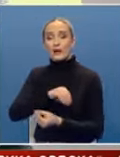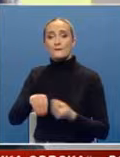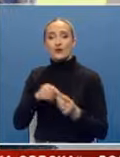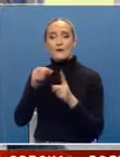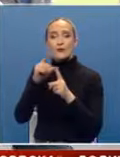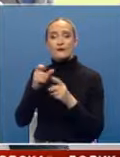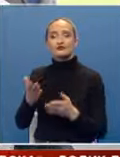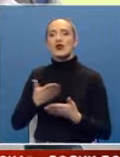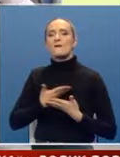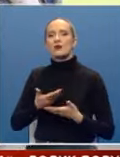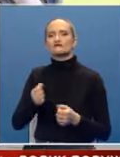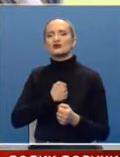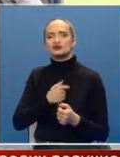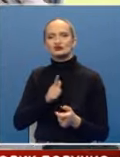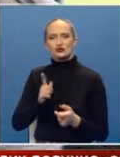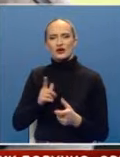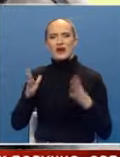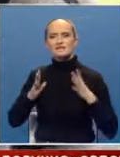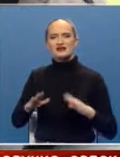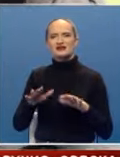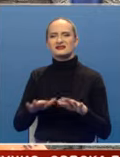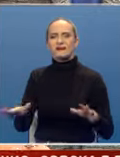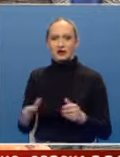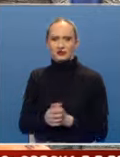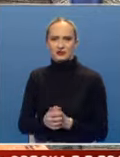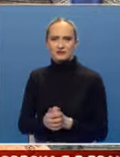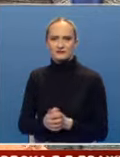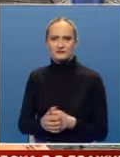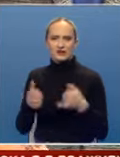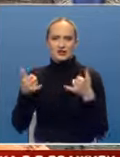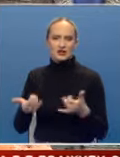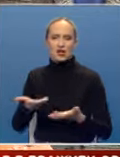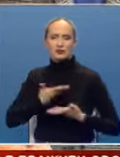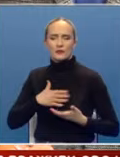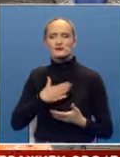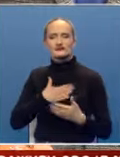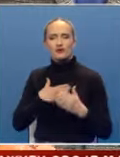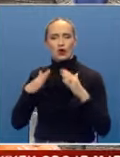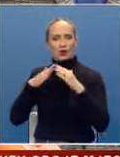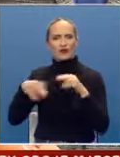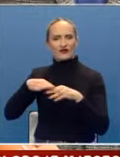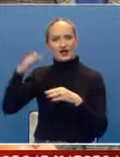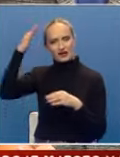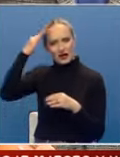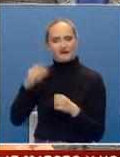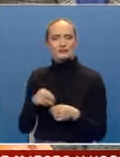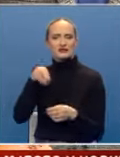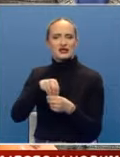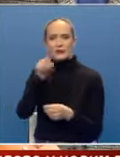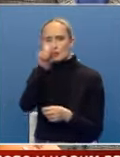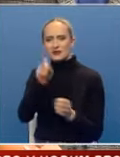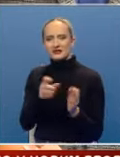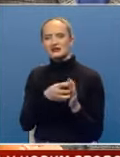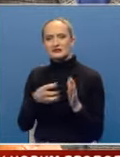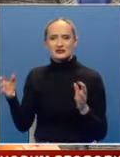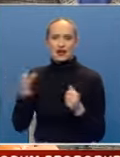Popović napokon je dočekala mir i stabilnost. Danas da dobijam svoj krov nad glavom, stambeno pitanje za stalno.